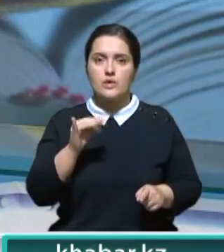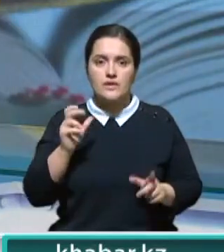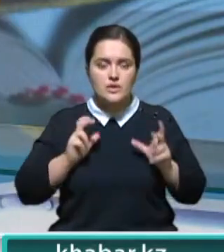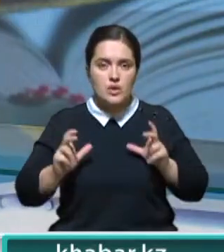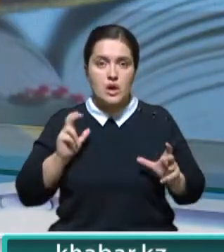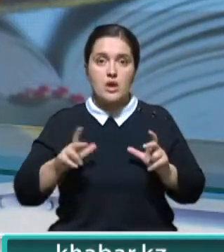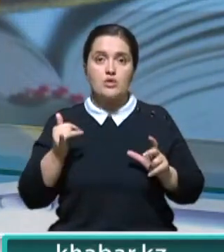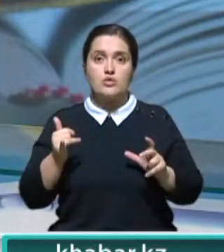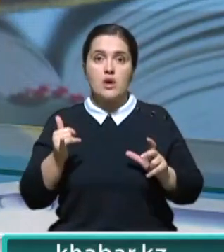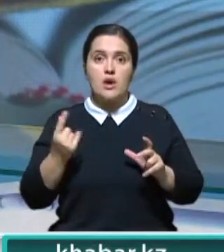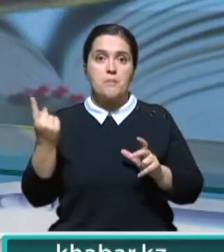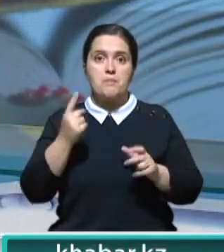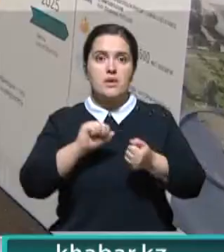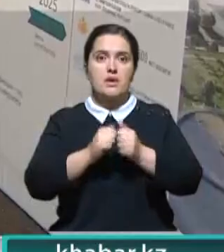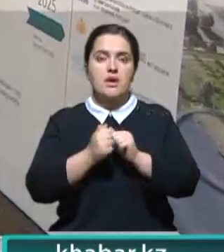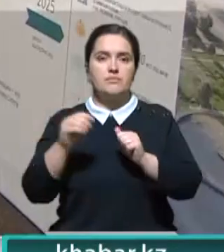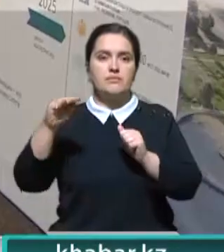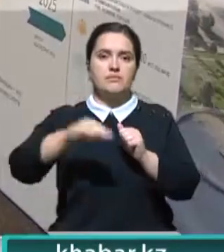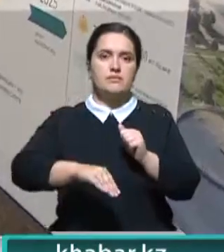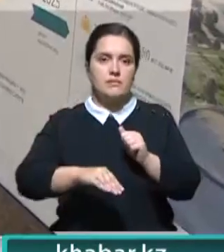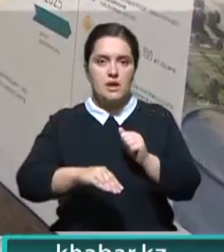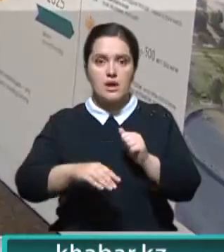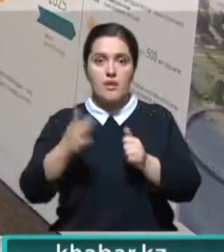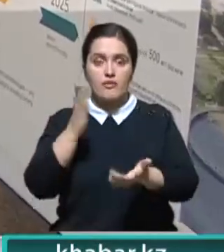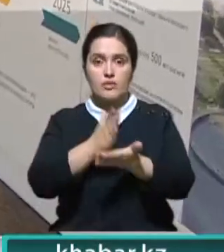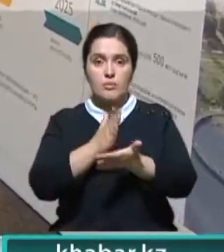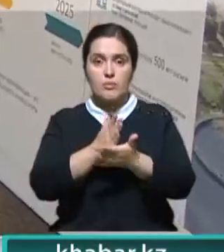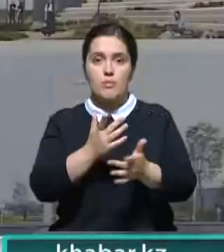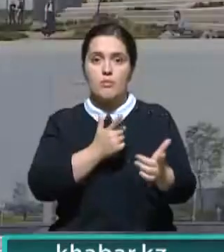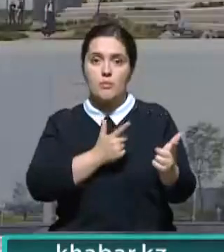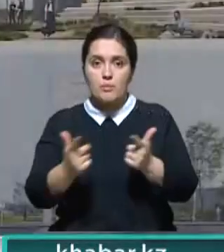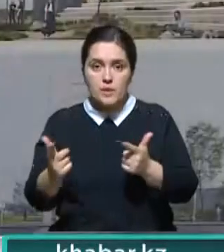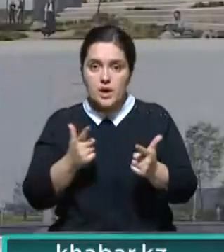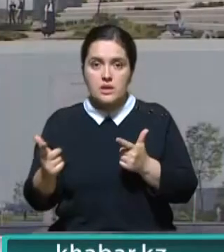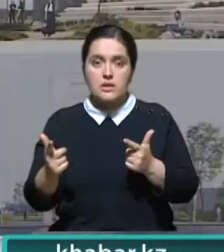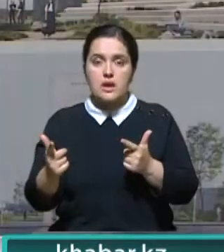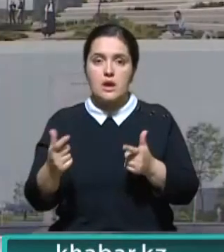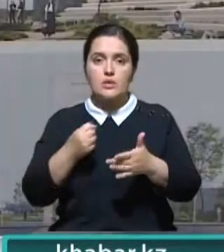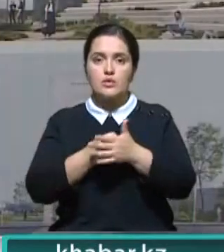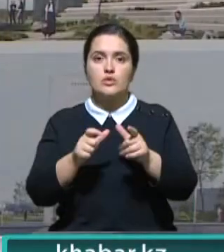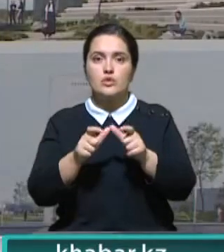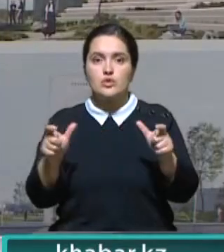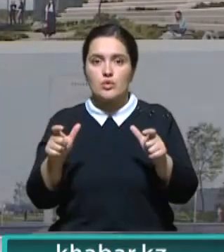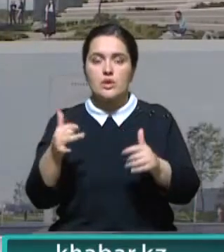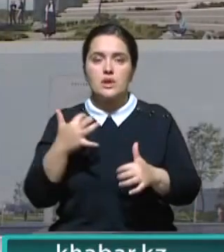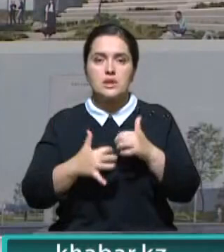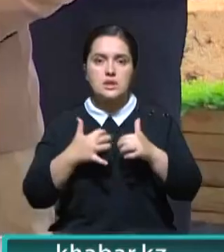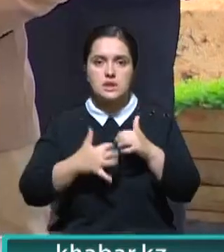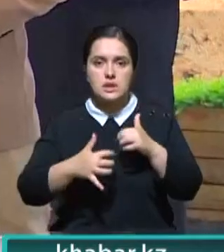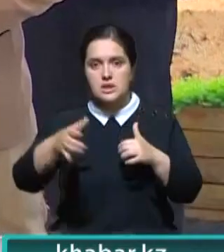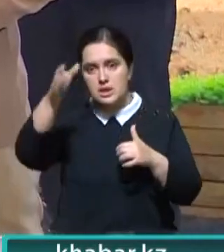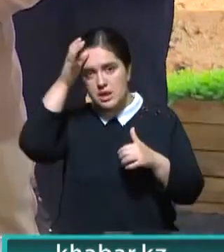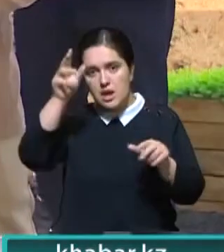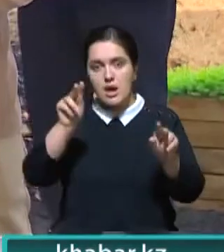состоялась церемония закладки первого камня будущего университета. Основным его направлением и станет подготовка специалистов в области